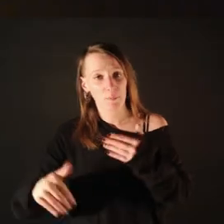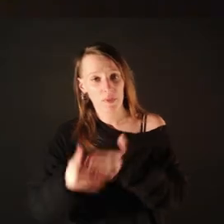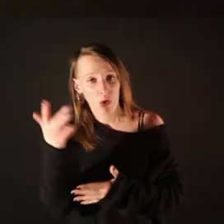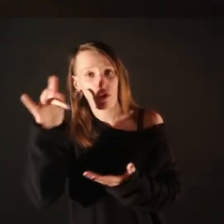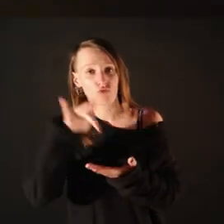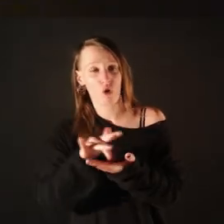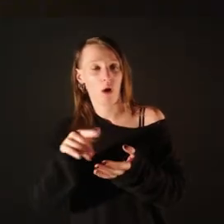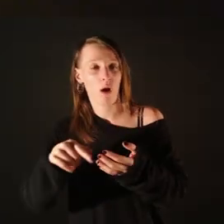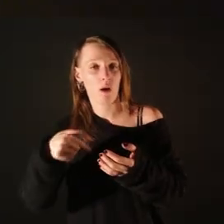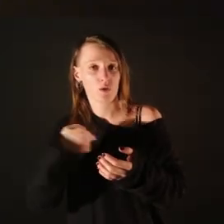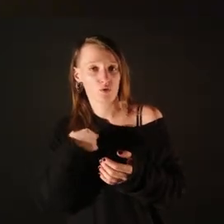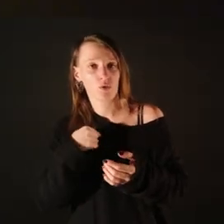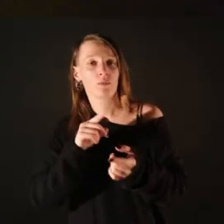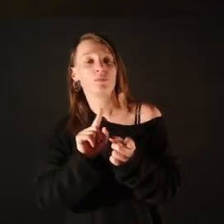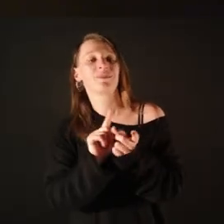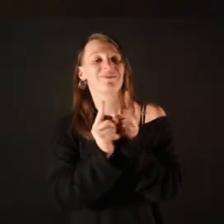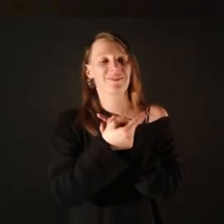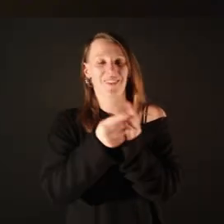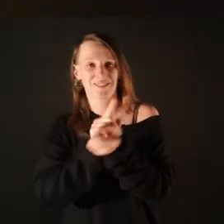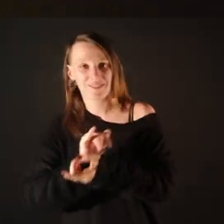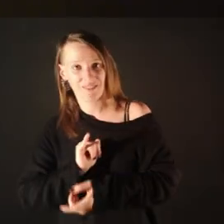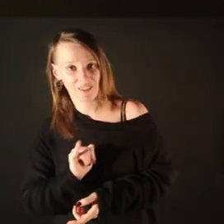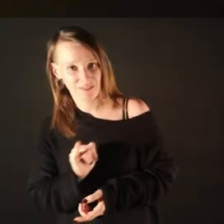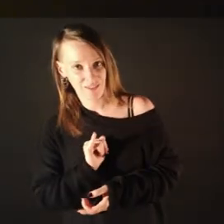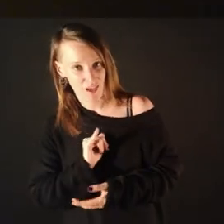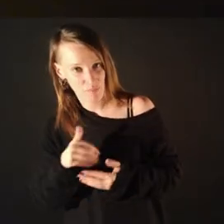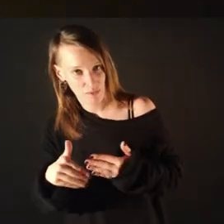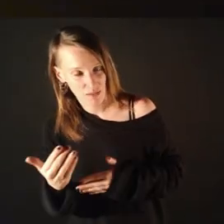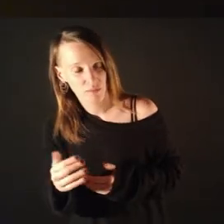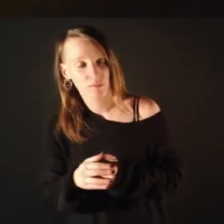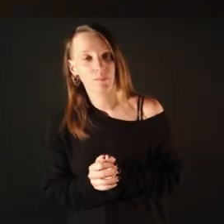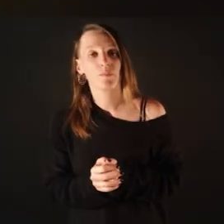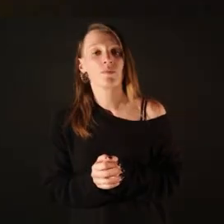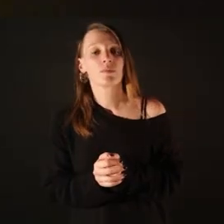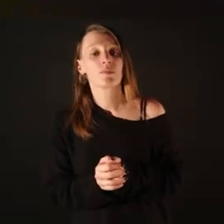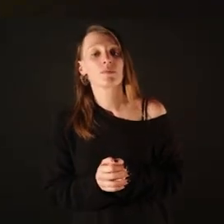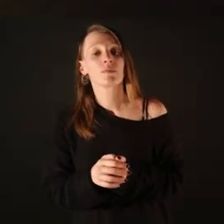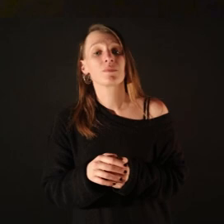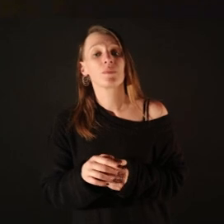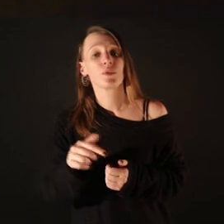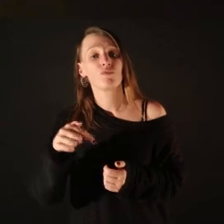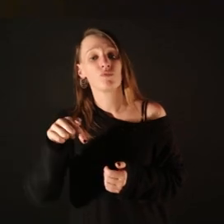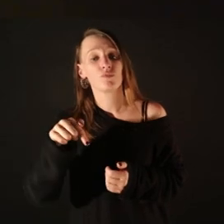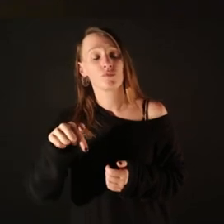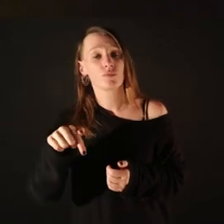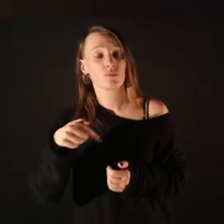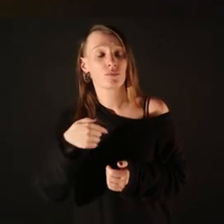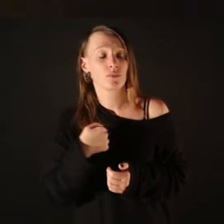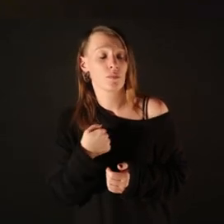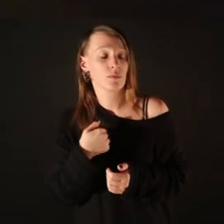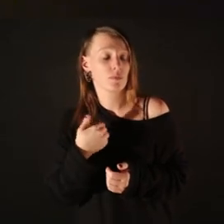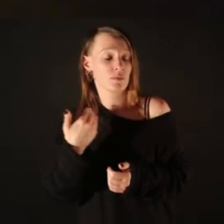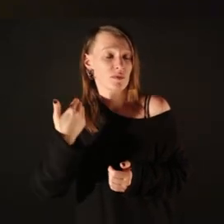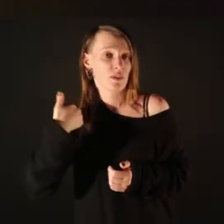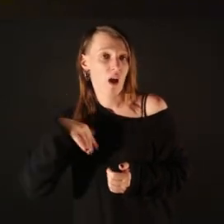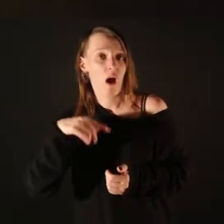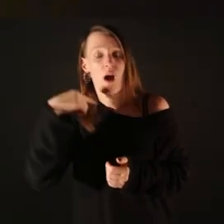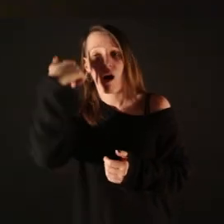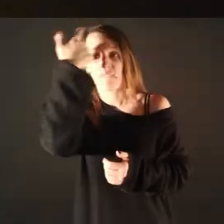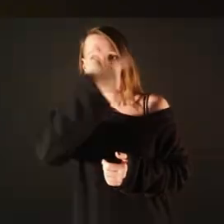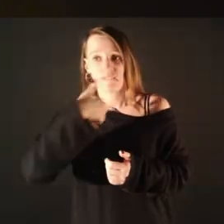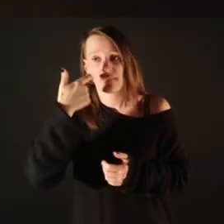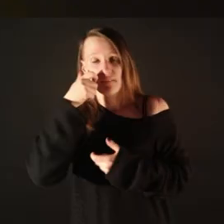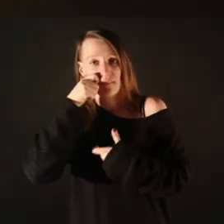Com ser el rell del meu trànsit, identitari, que quan jo vaig començar a